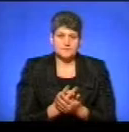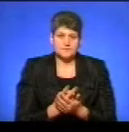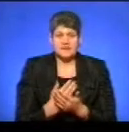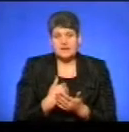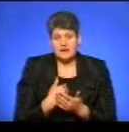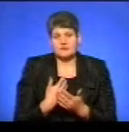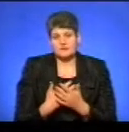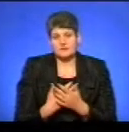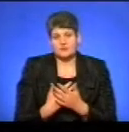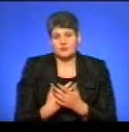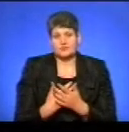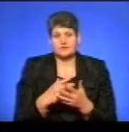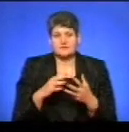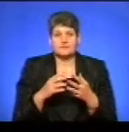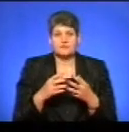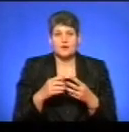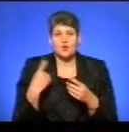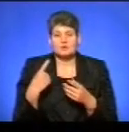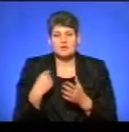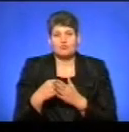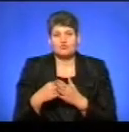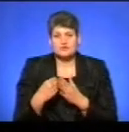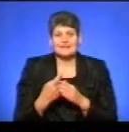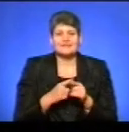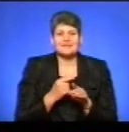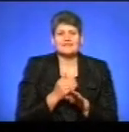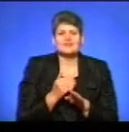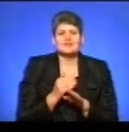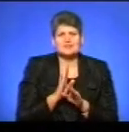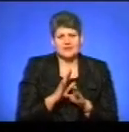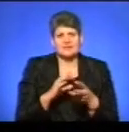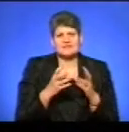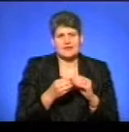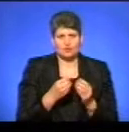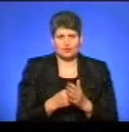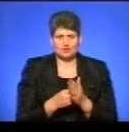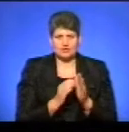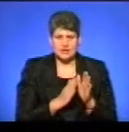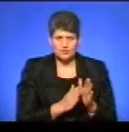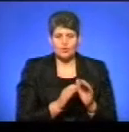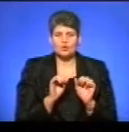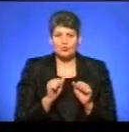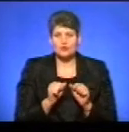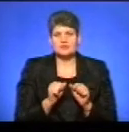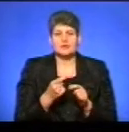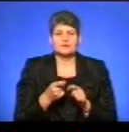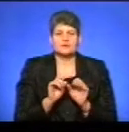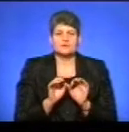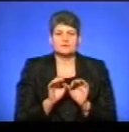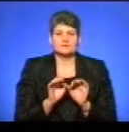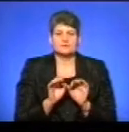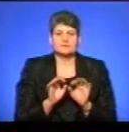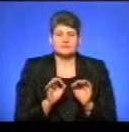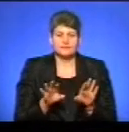очевидно, зведеного бюджету в обласниці, це тільки доля в зведеному бюджеті, то можна їх оцінити наступним чином.